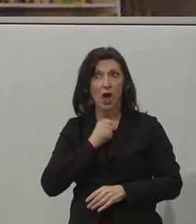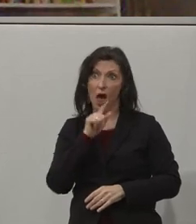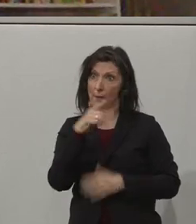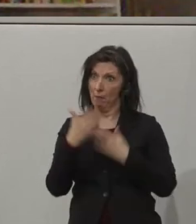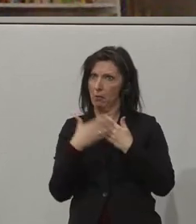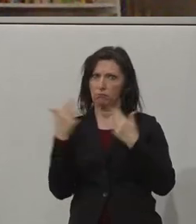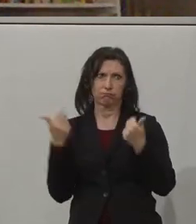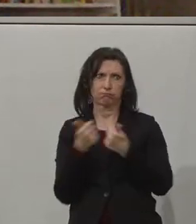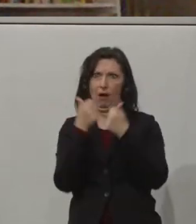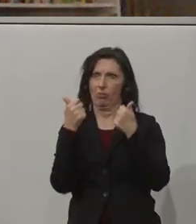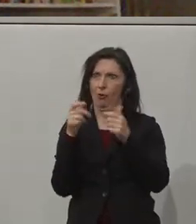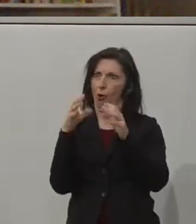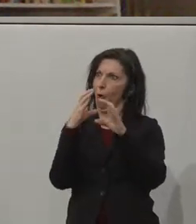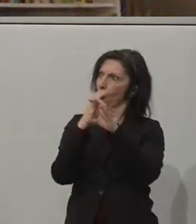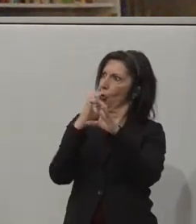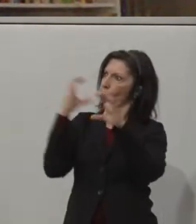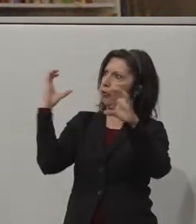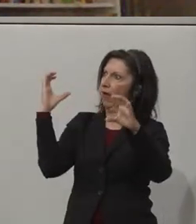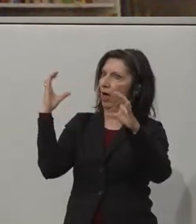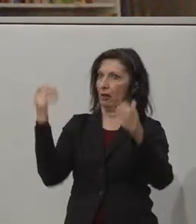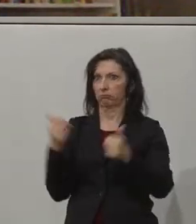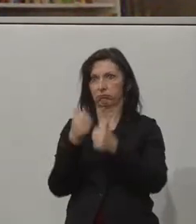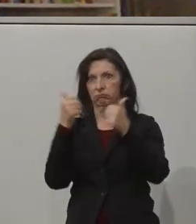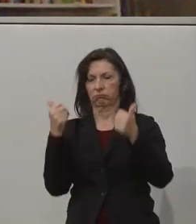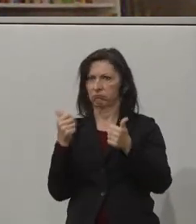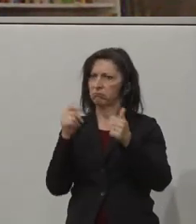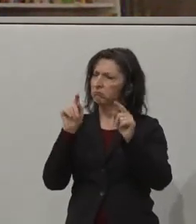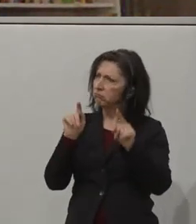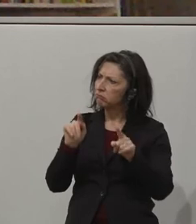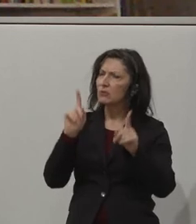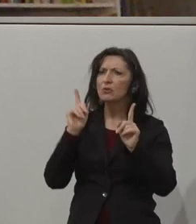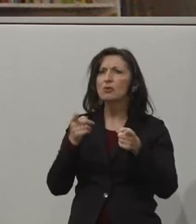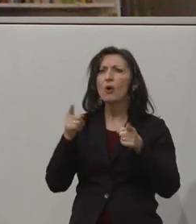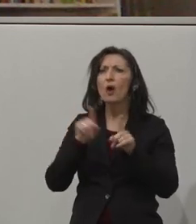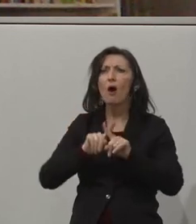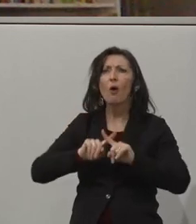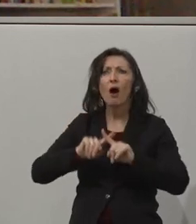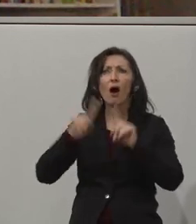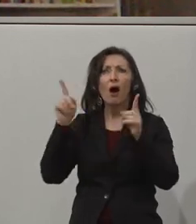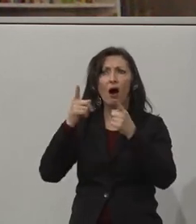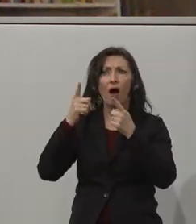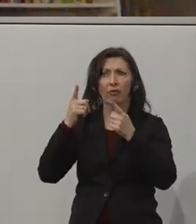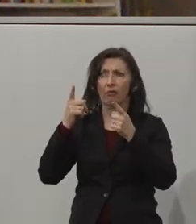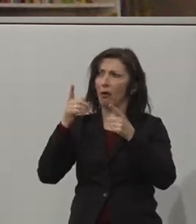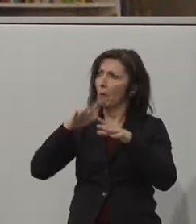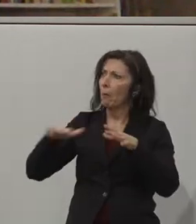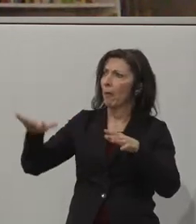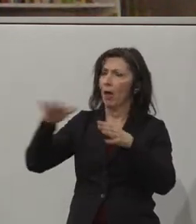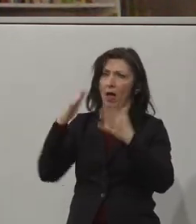mit dem Container, das sollte auch in anderen ländlichen Regionen